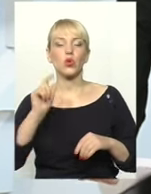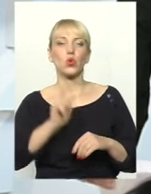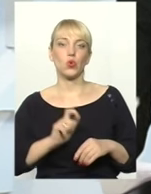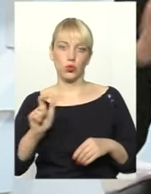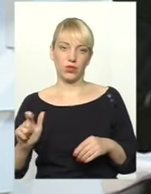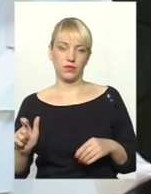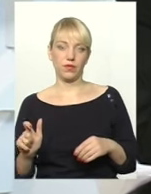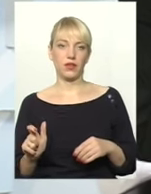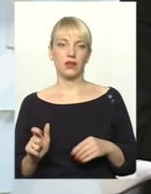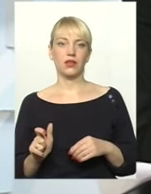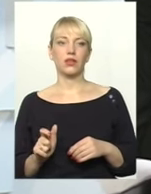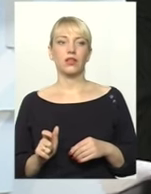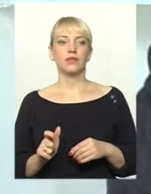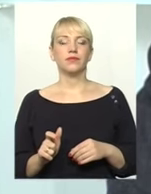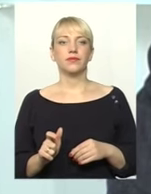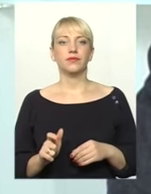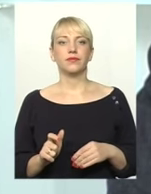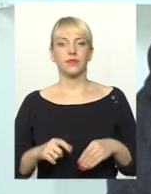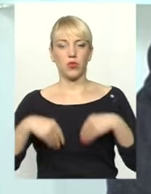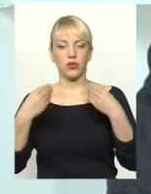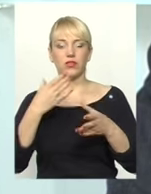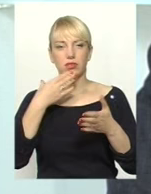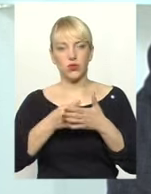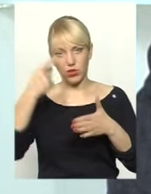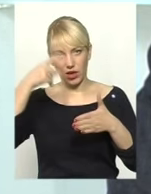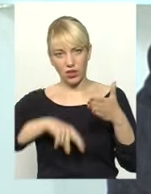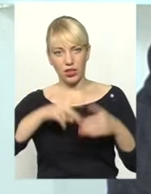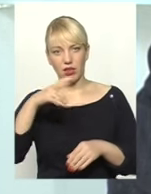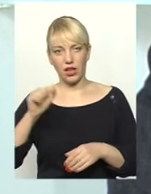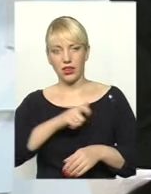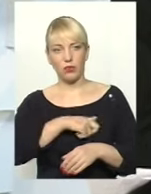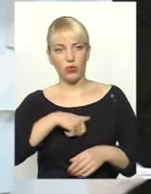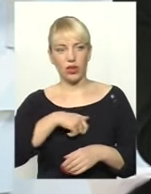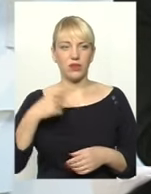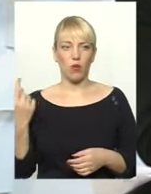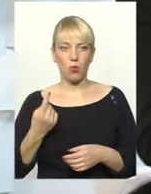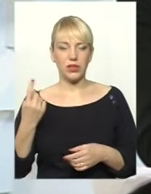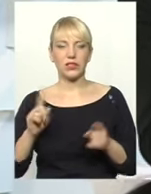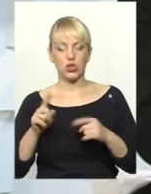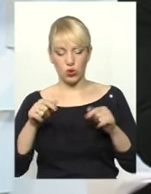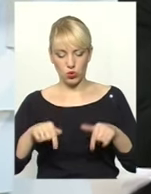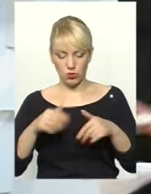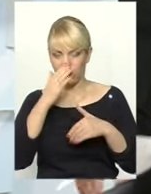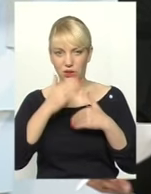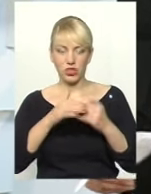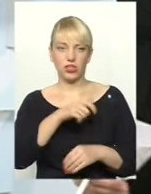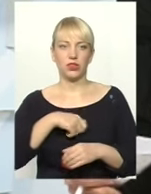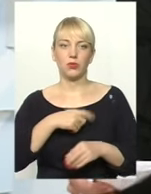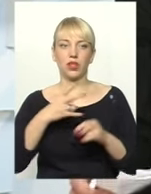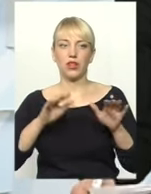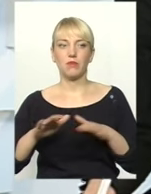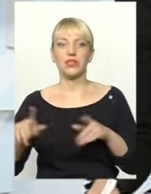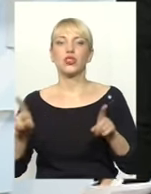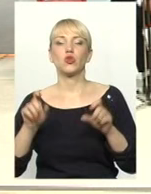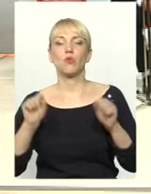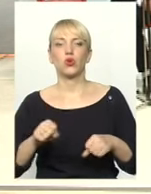покладають свої надії на депутатів обласних. Що вони тут ближче, що вони на місці. Що